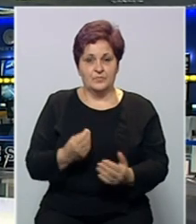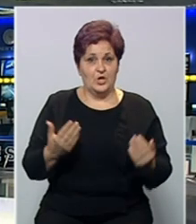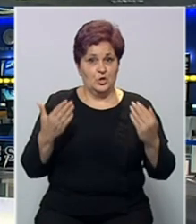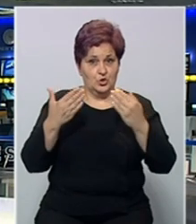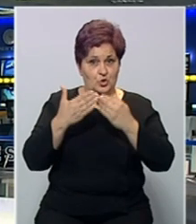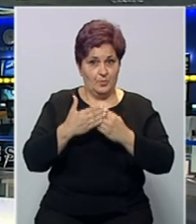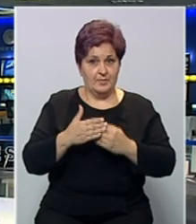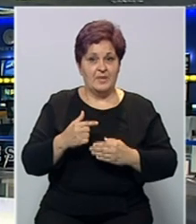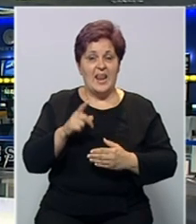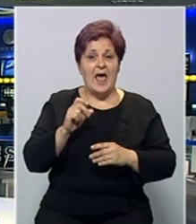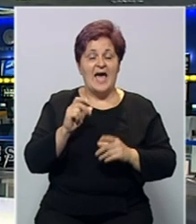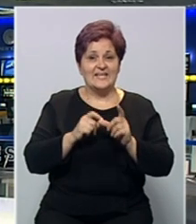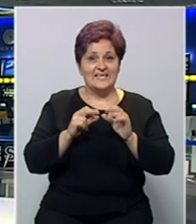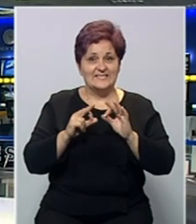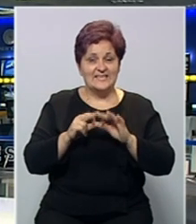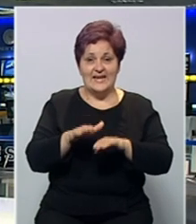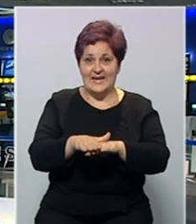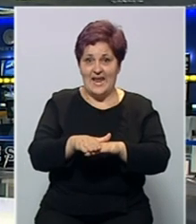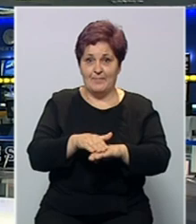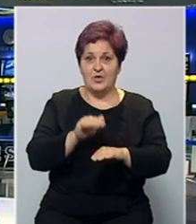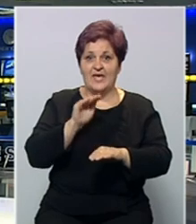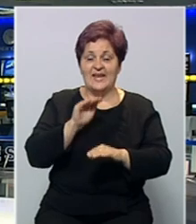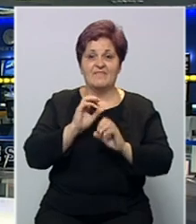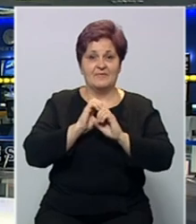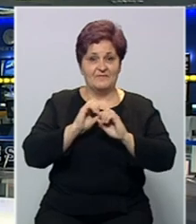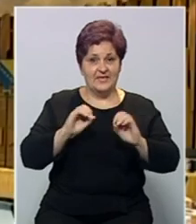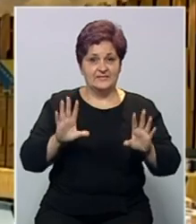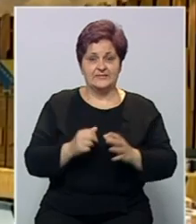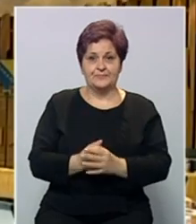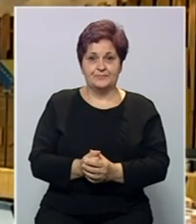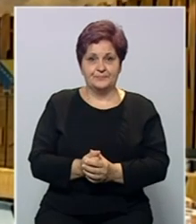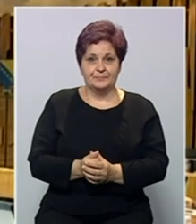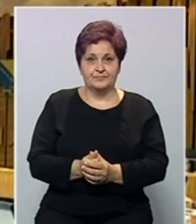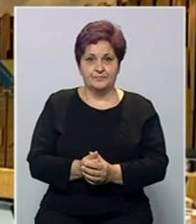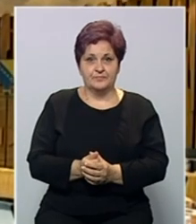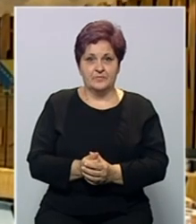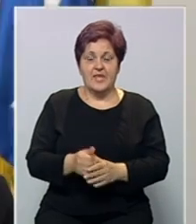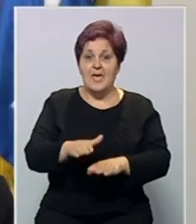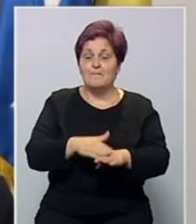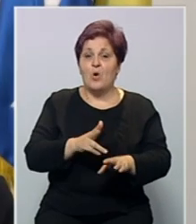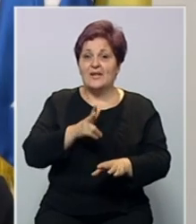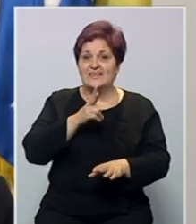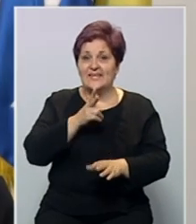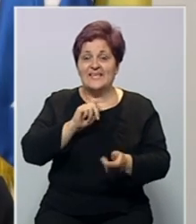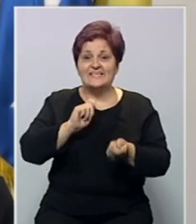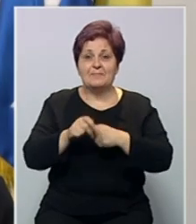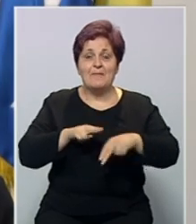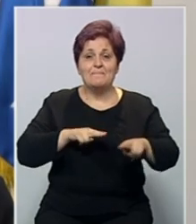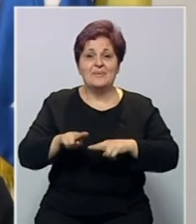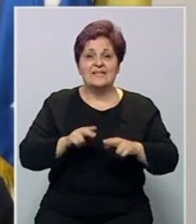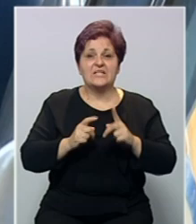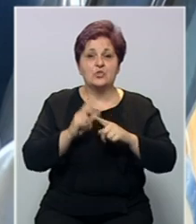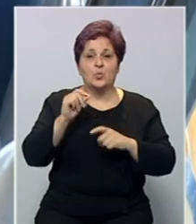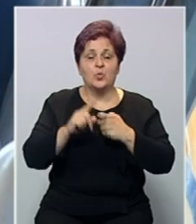Dobroveče, ja sam Larisa Omerčić, na početku najvažniji vijest. Pokrenuta inicijativa za smjenu ministrice